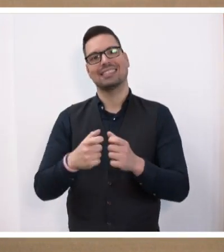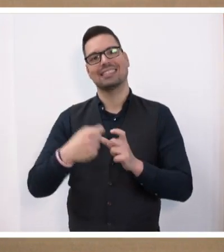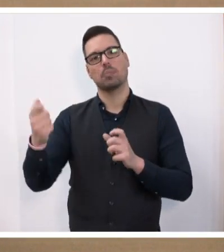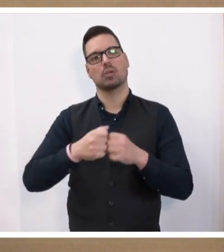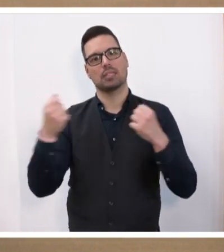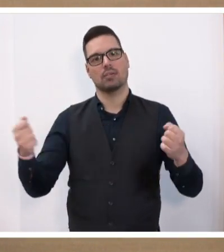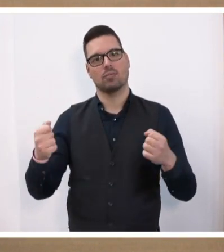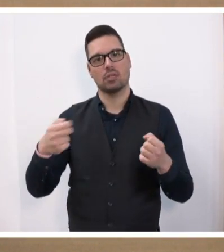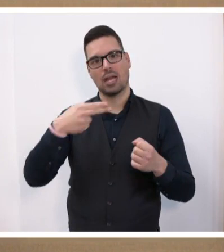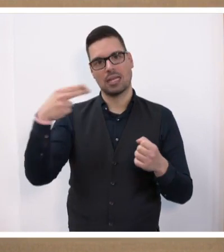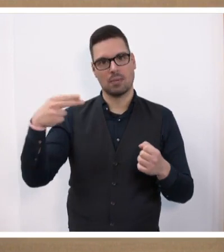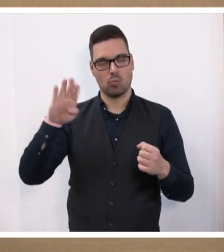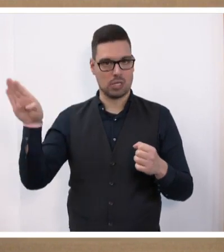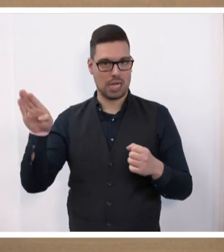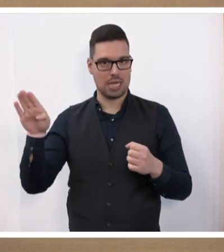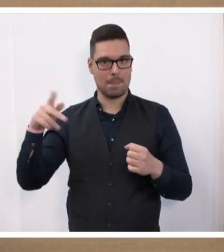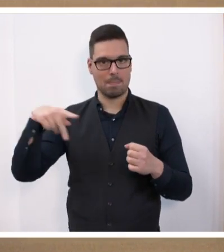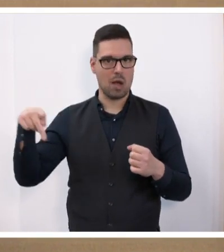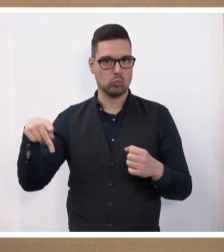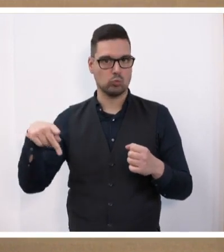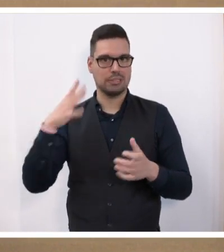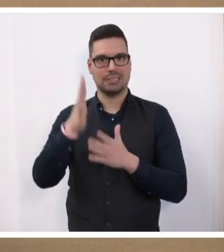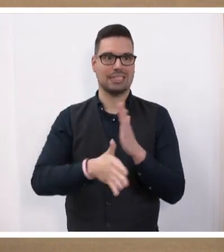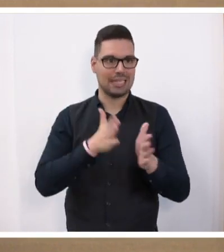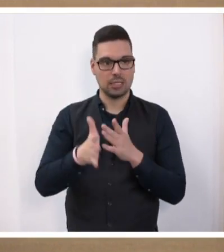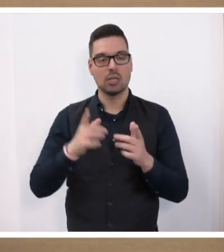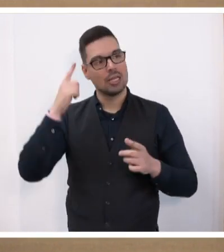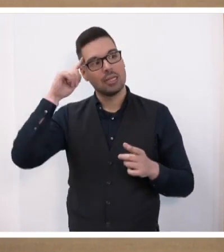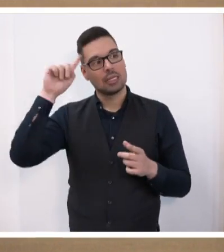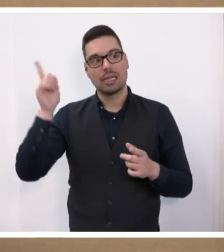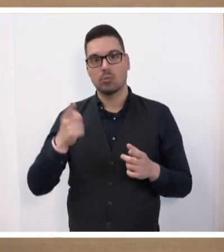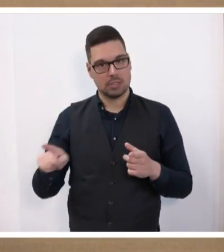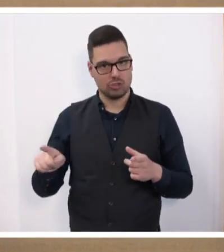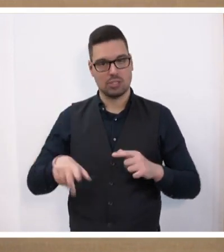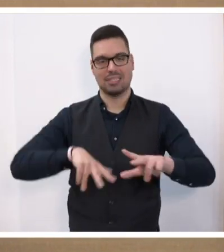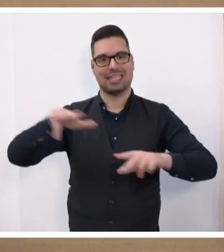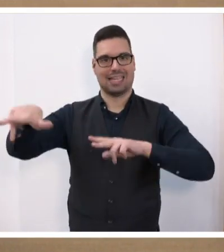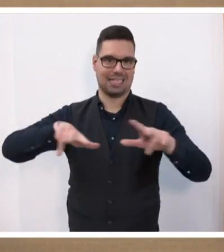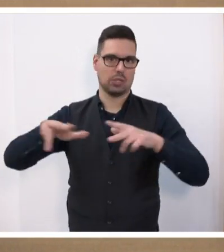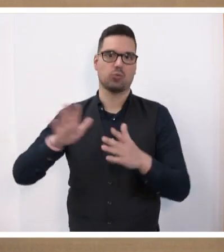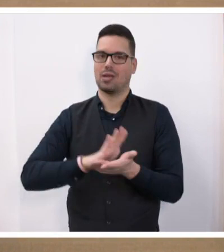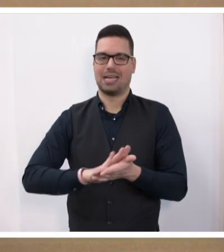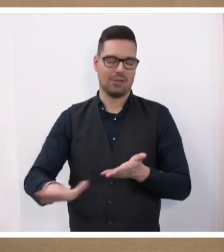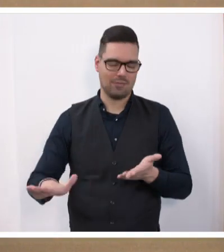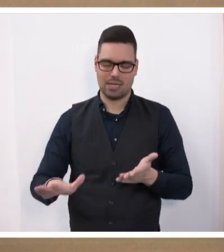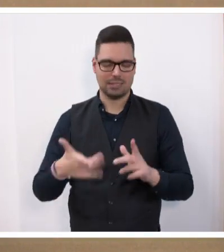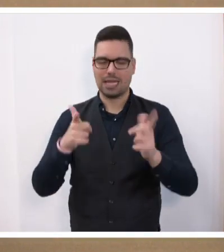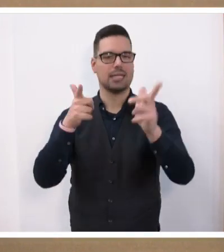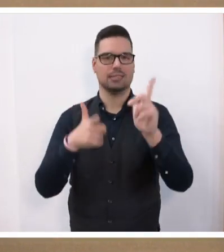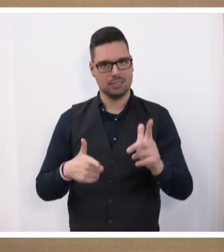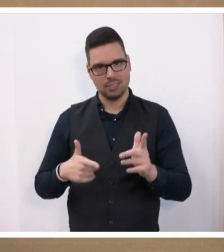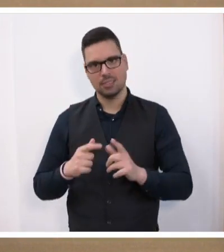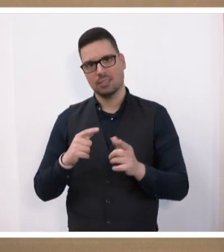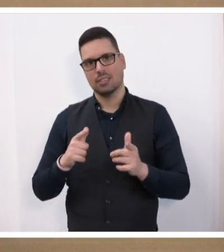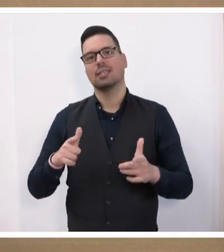Bürgerin Heike Hollinger-Paulus. Ich glaube ausdrücklich nicht, dass die Regierung es sich hier einfach gemacht hat. Das Gegenteil ist der Fall.